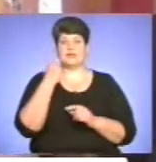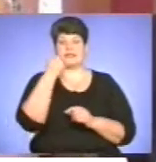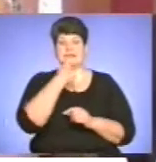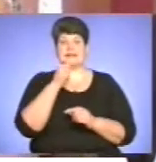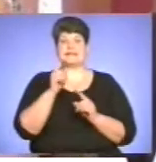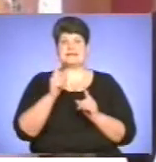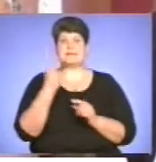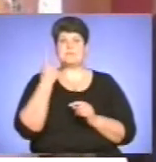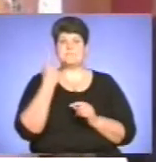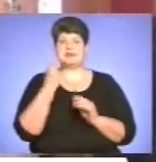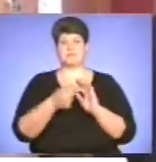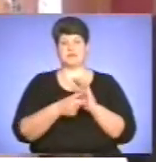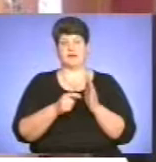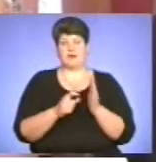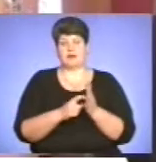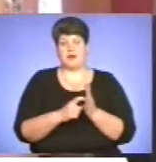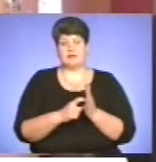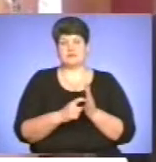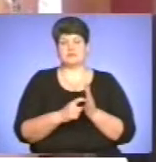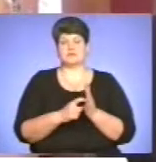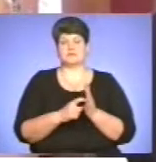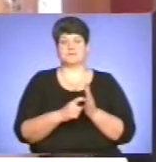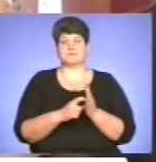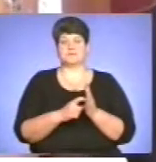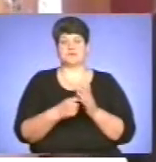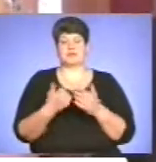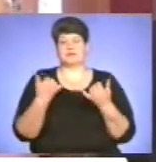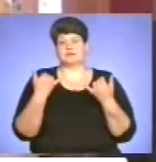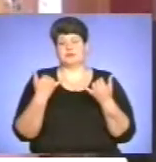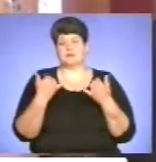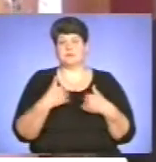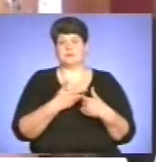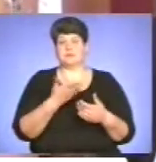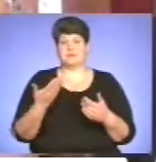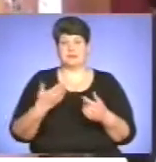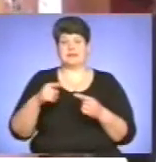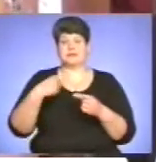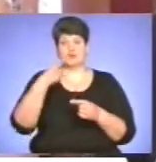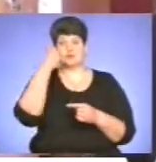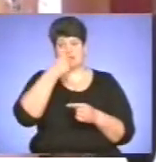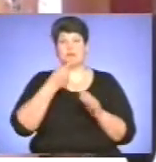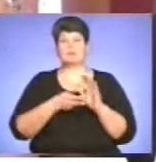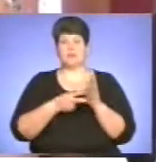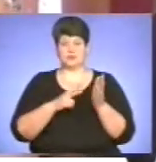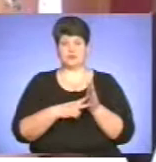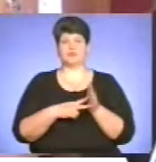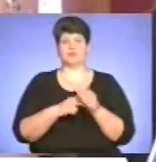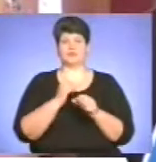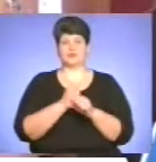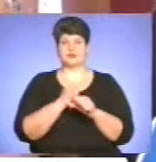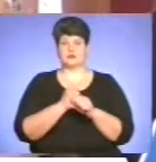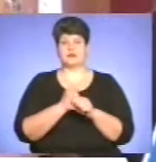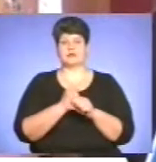перший клас. І, власне, ми наступного року і плануємо вже здійснювати такий